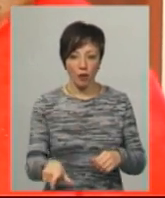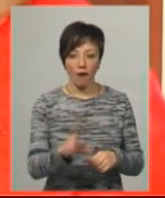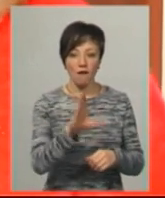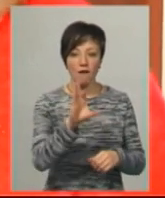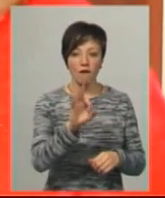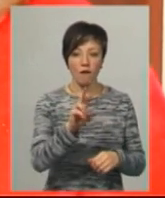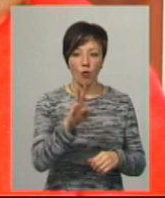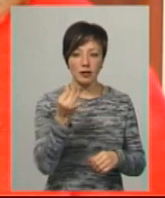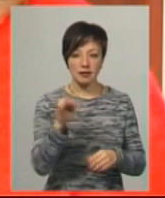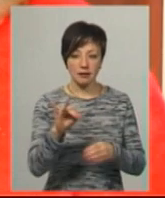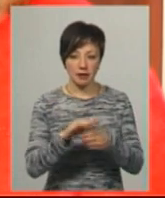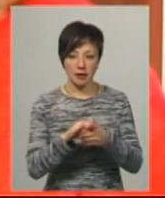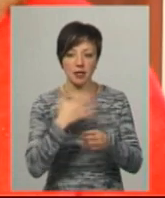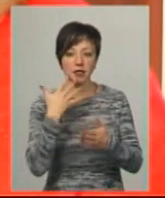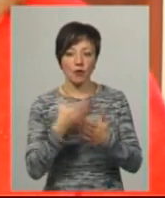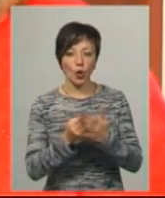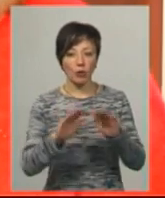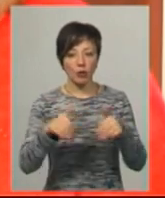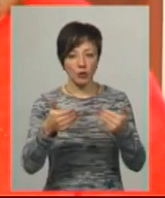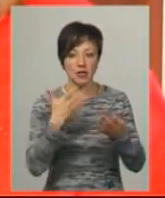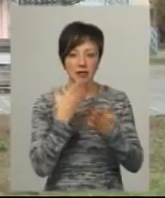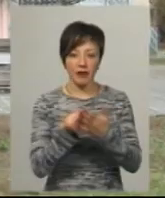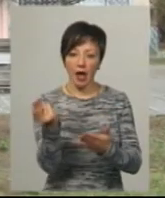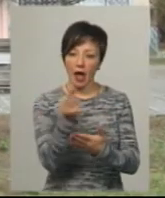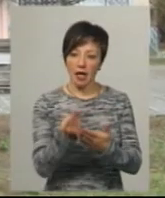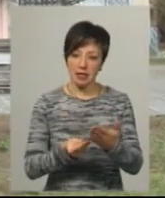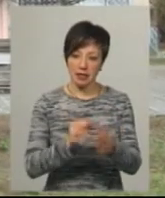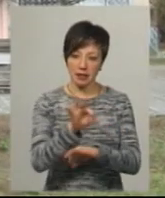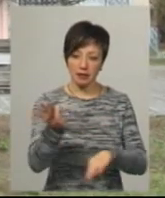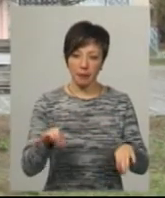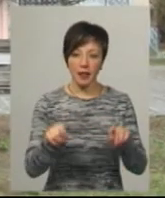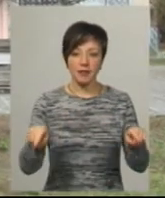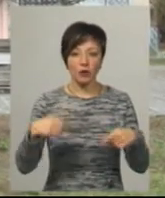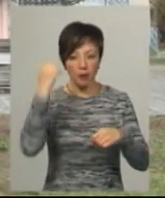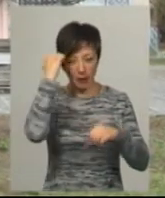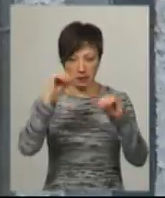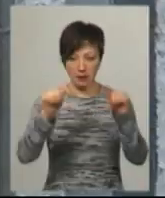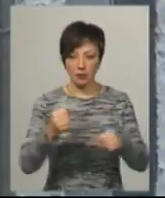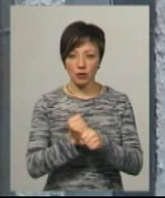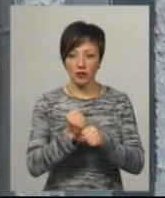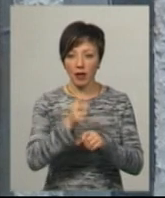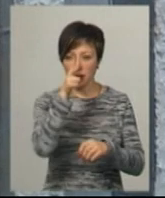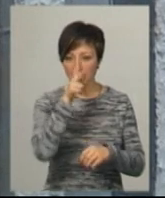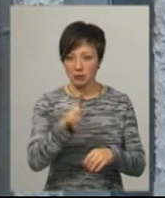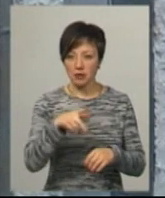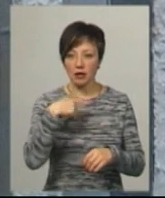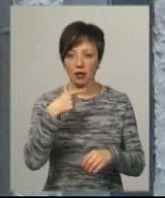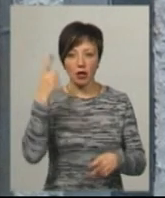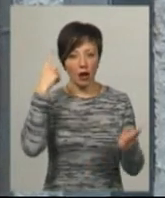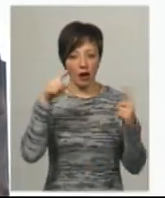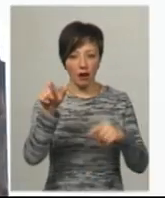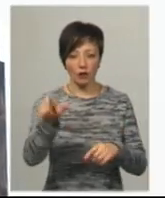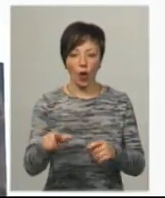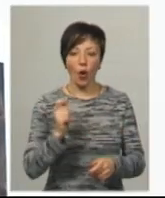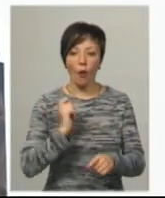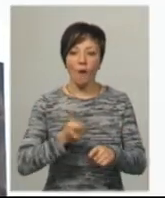Артемом свою пропозицію, свій ескіз. Над створенням пам'ятного знаку працювали близько трьох місяців, каже автор Коваль зі